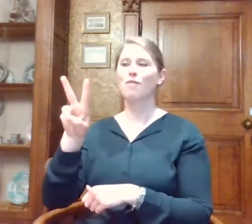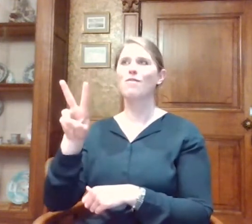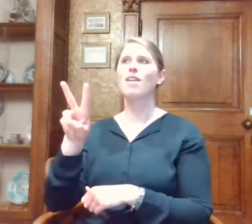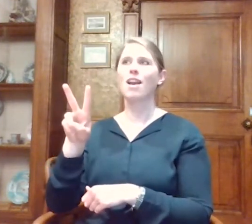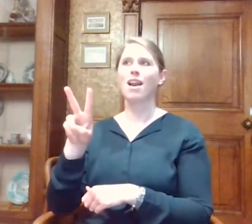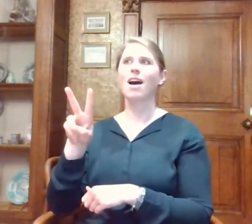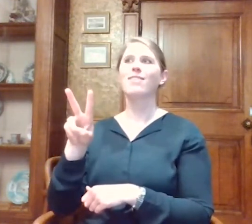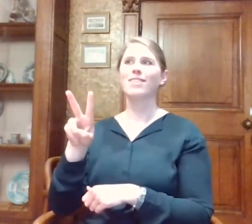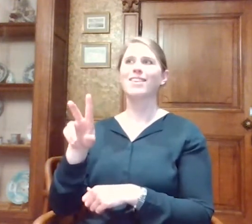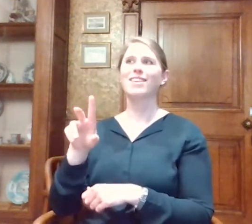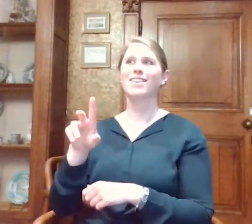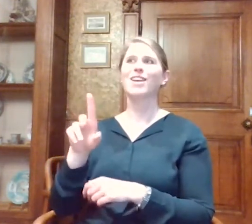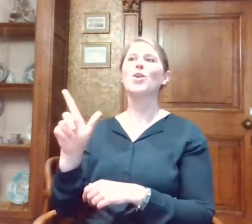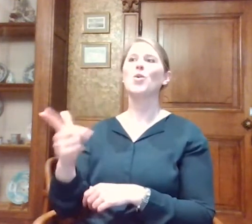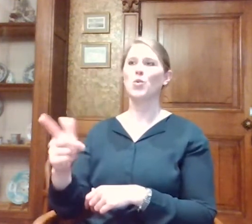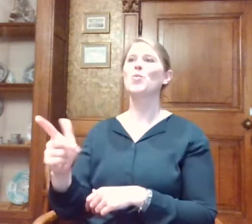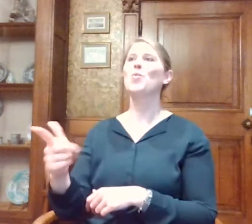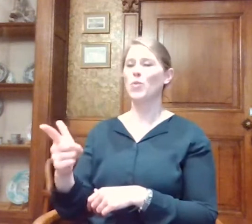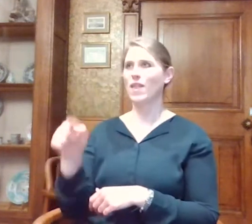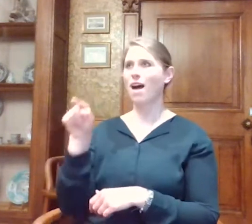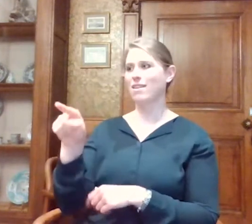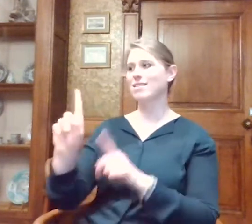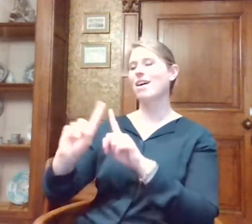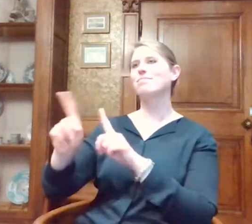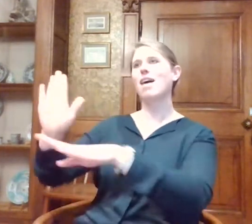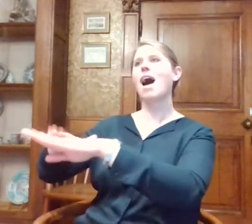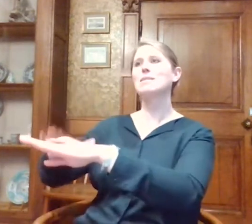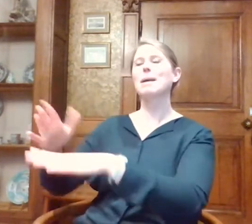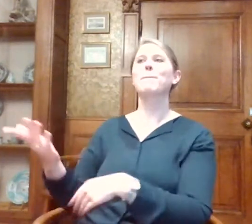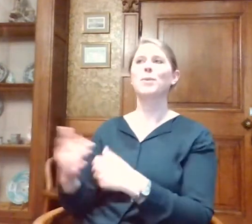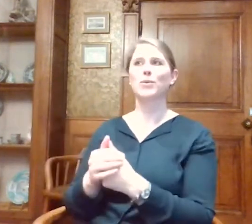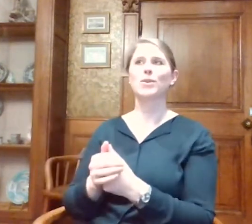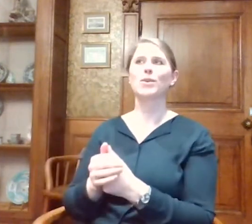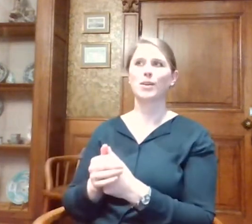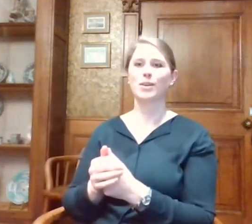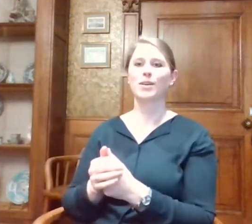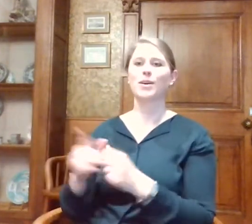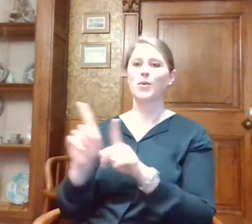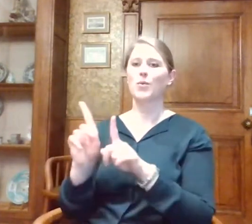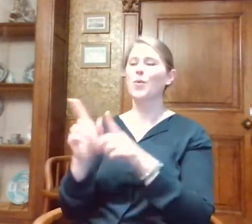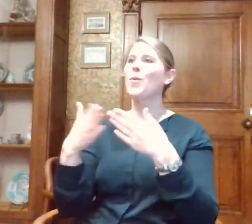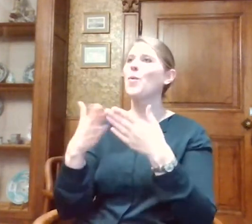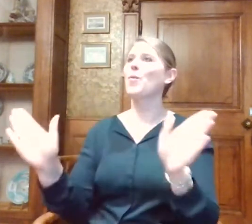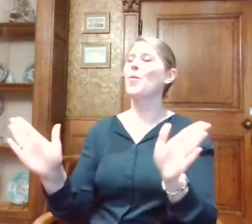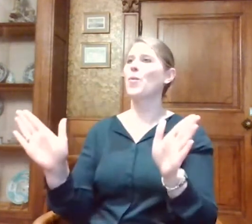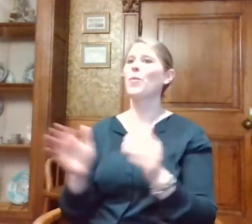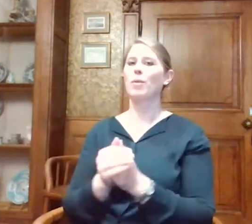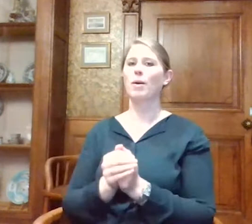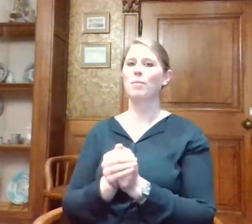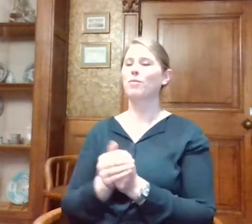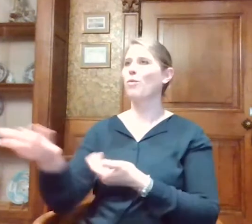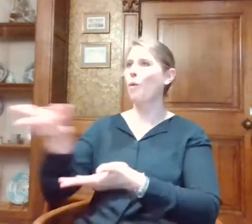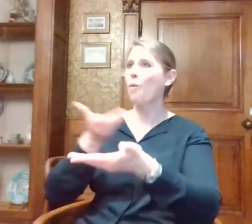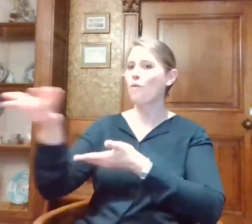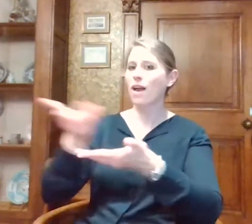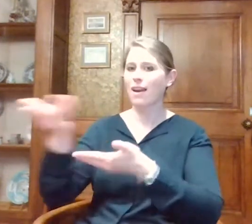Luduna is ook het aanspreekpunt geweest daar. Die zeker open staat om met jullie in overleg te